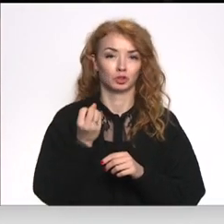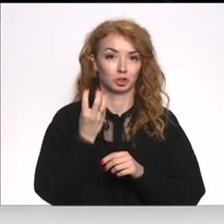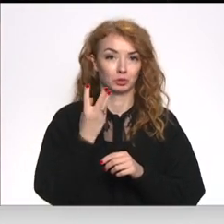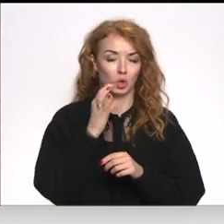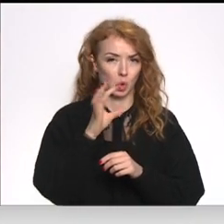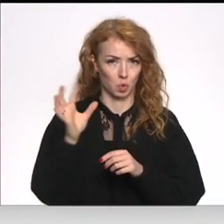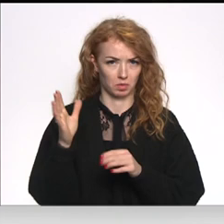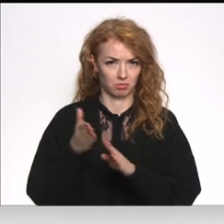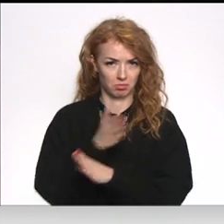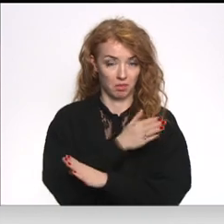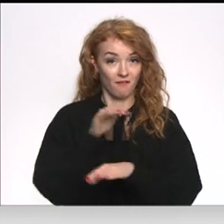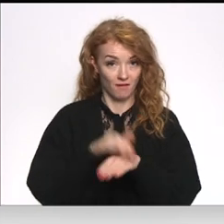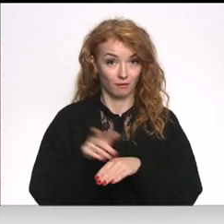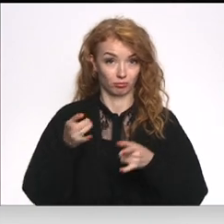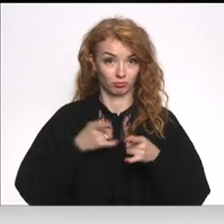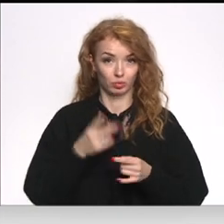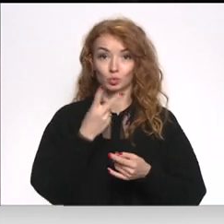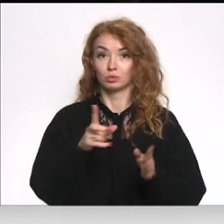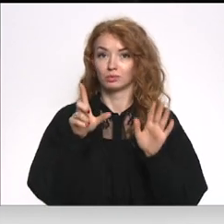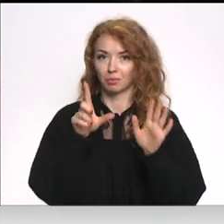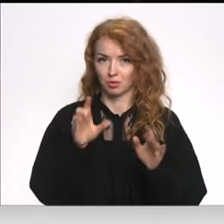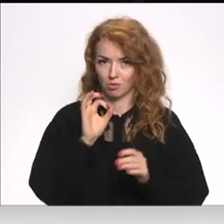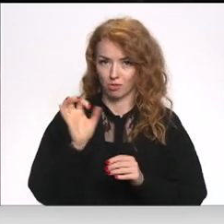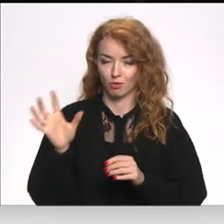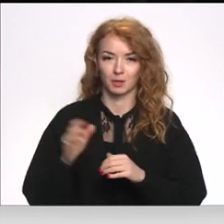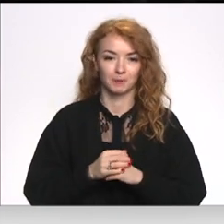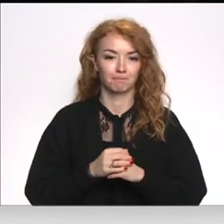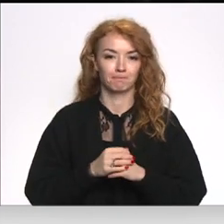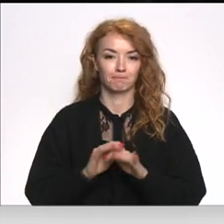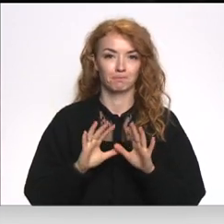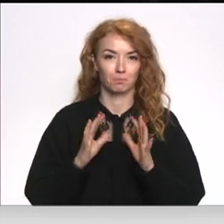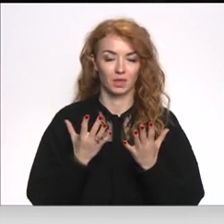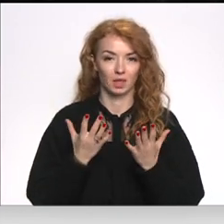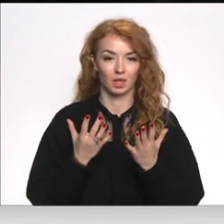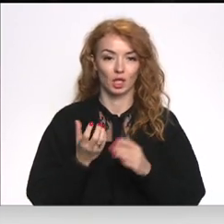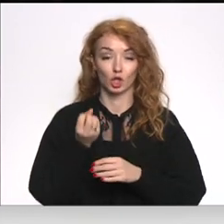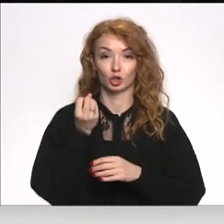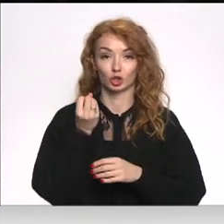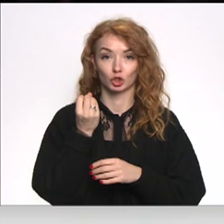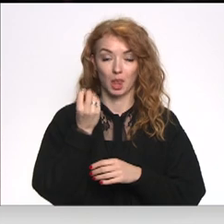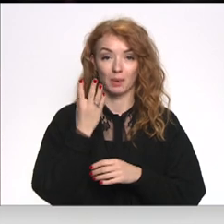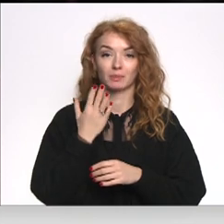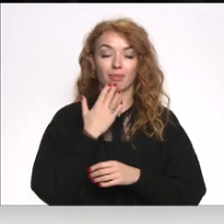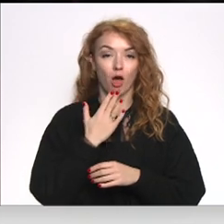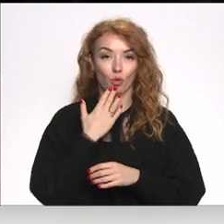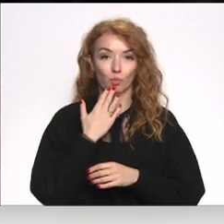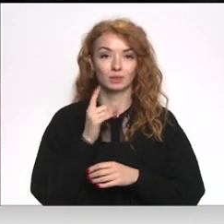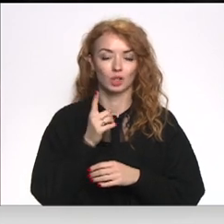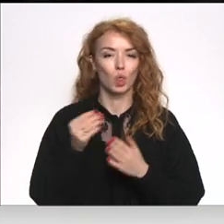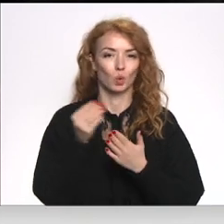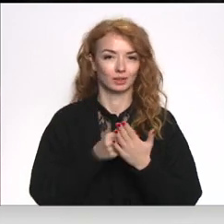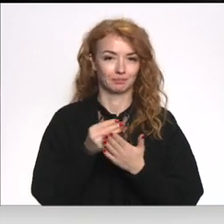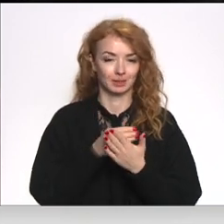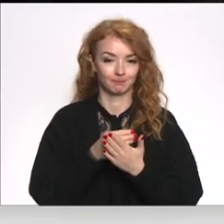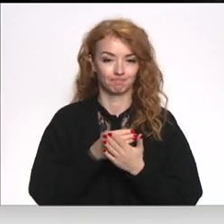oktobrī. Jo Čaks ir dzimis 27. oktobrī. Bet 14. datums laikam ir tāds nozīmīgs.